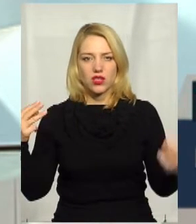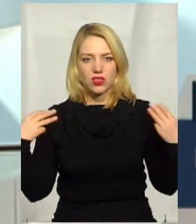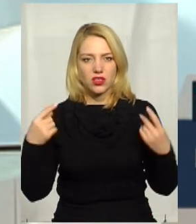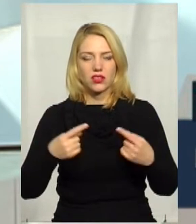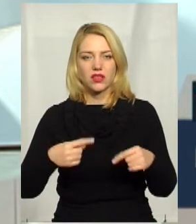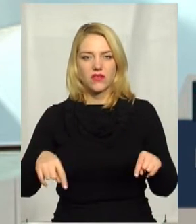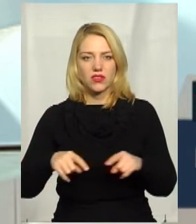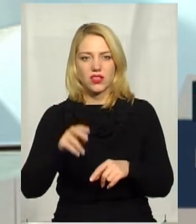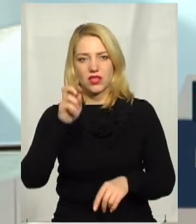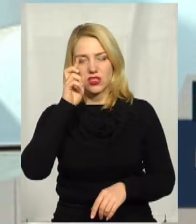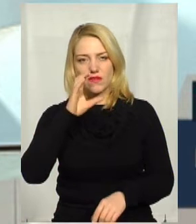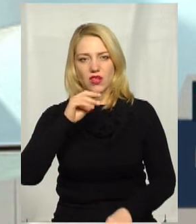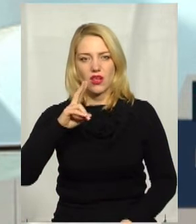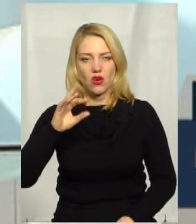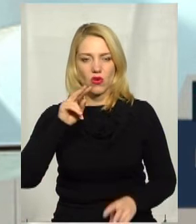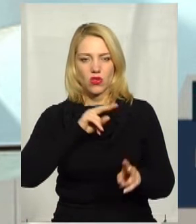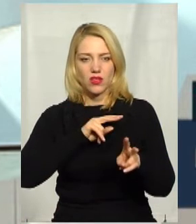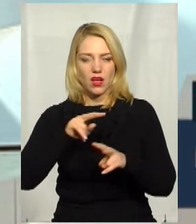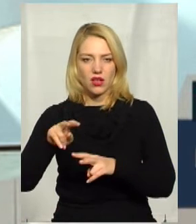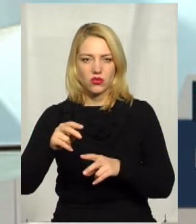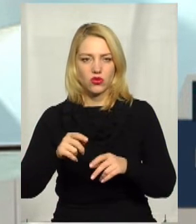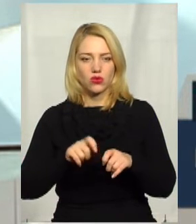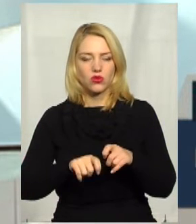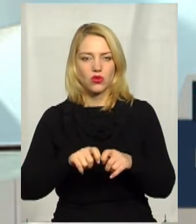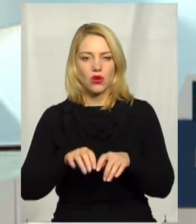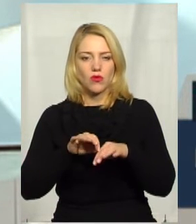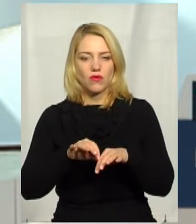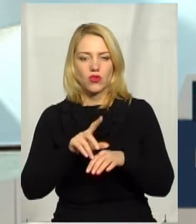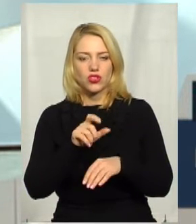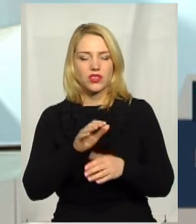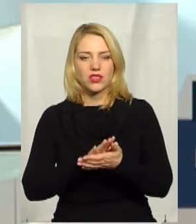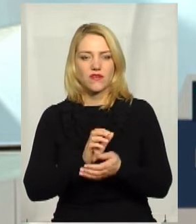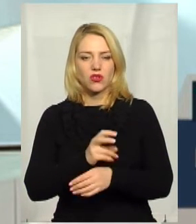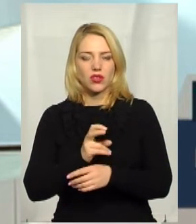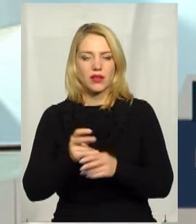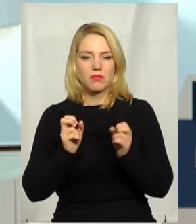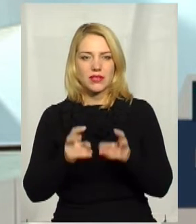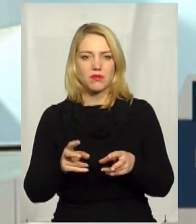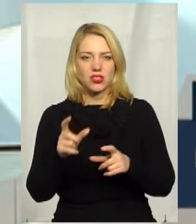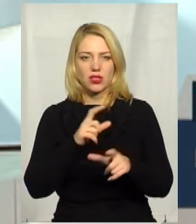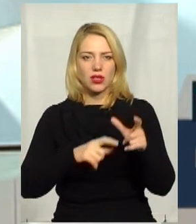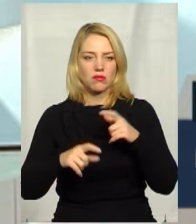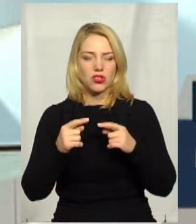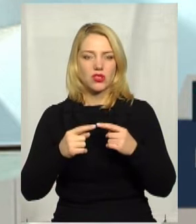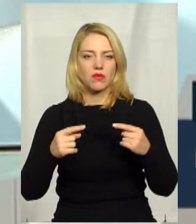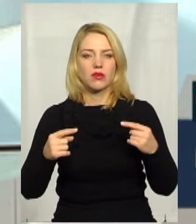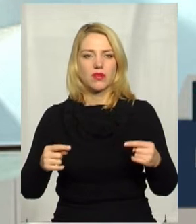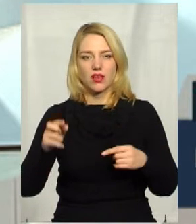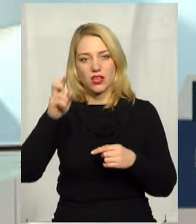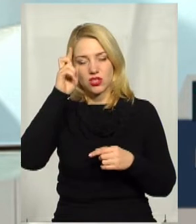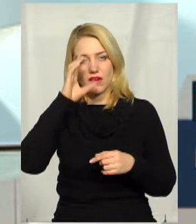відділу державного екологічного нагляду контролю, поводження з відходами та небезпечними хімічними речовинами